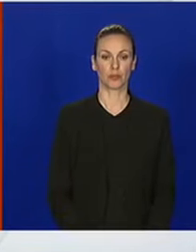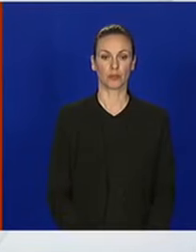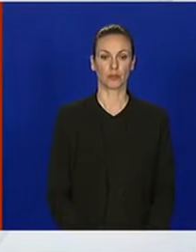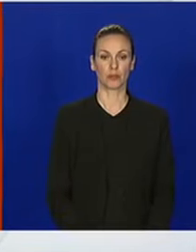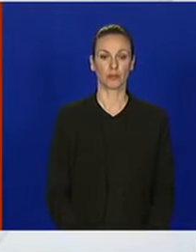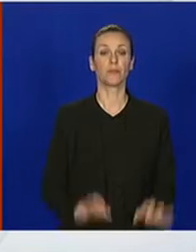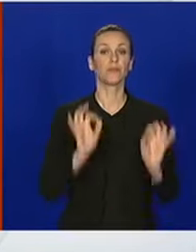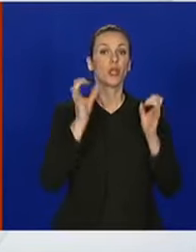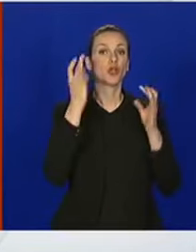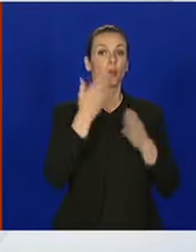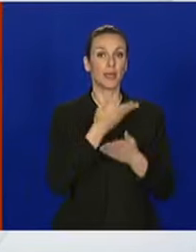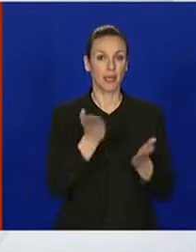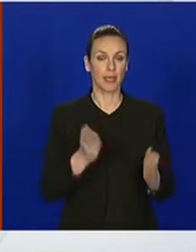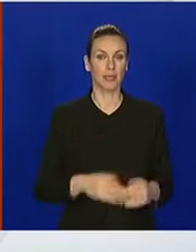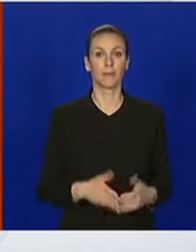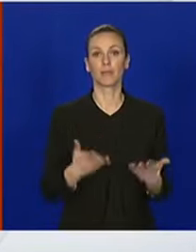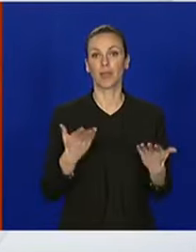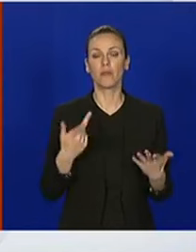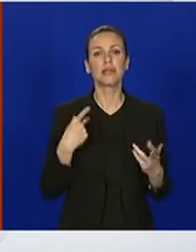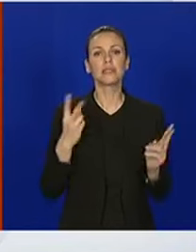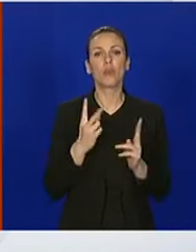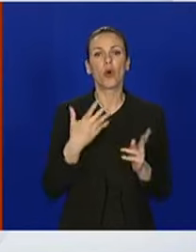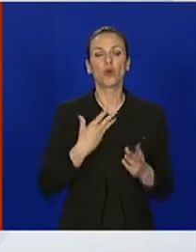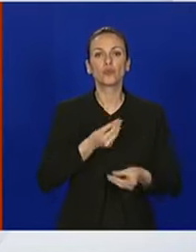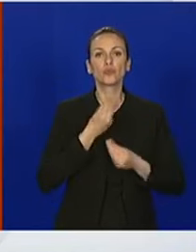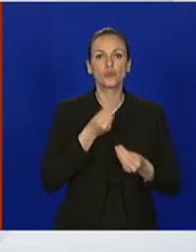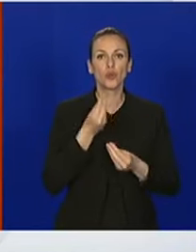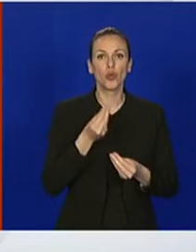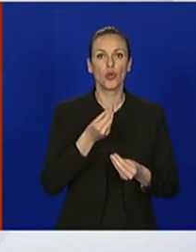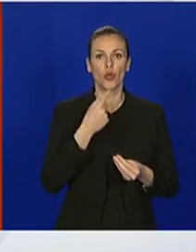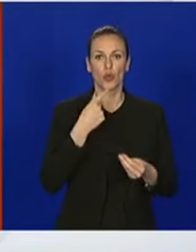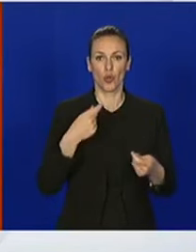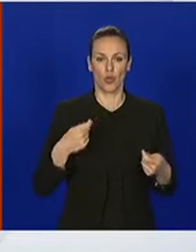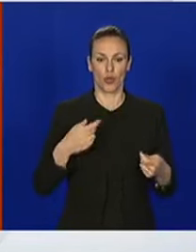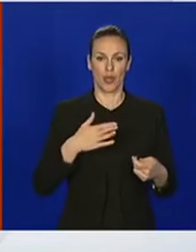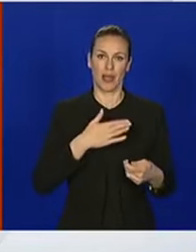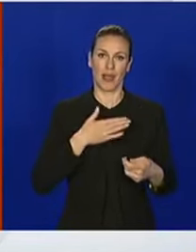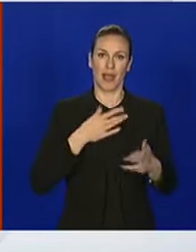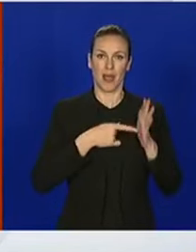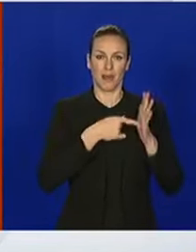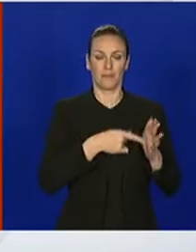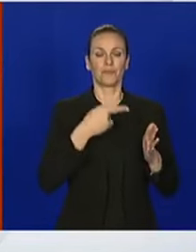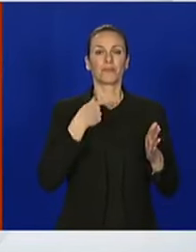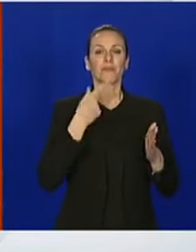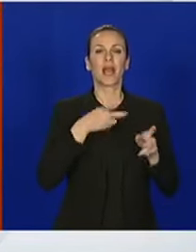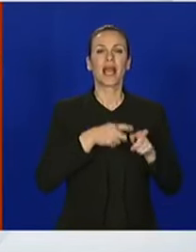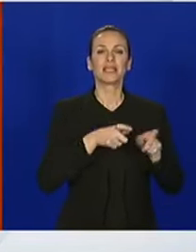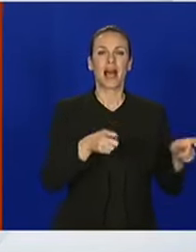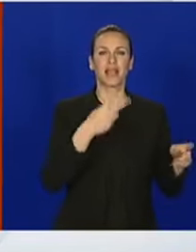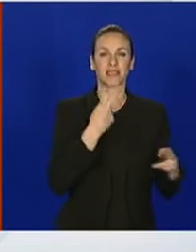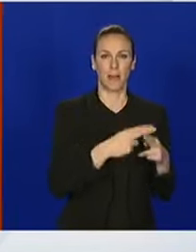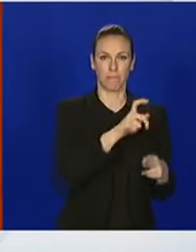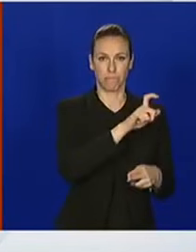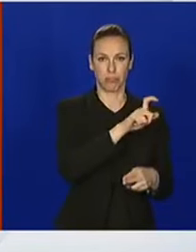Dobar dan. Evo, htjela bi nešto reći ispred klinike za infektivne bolesti.